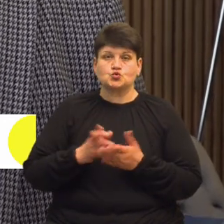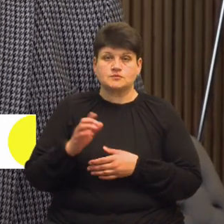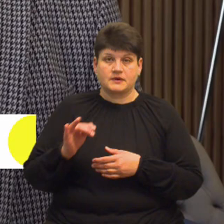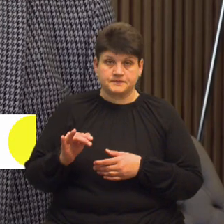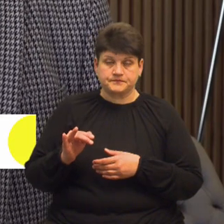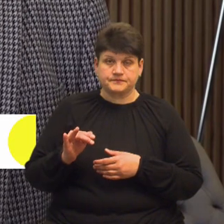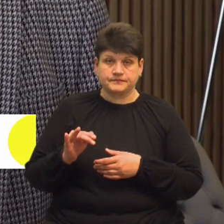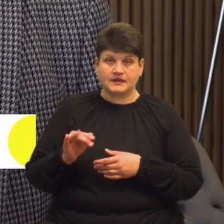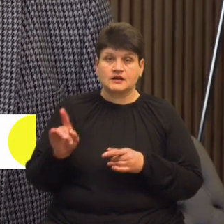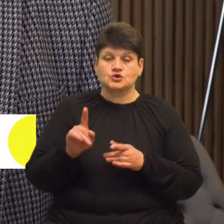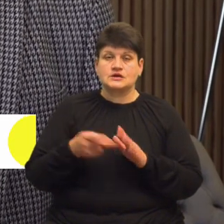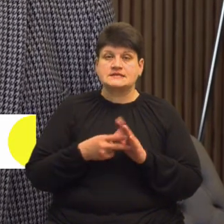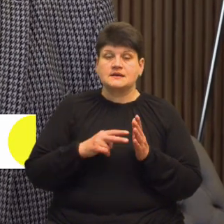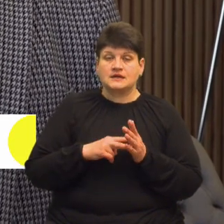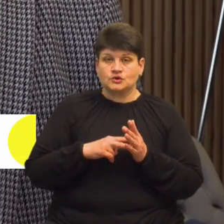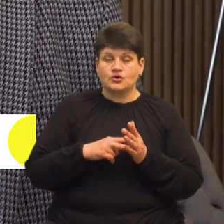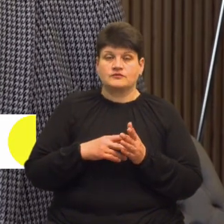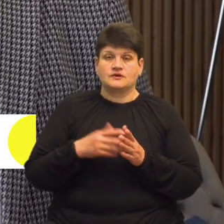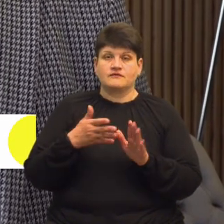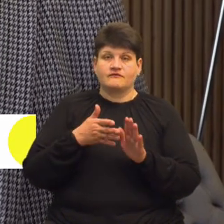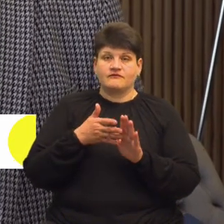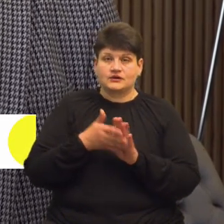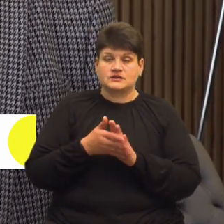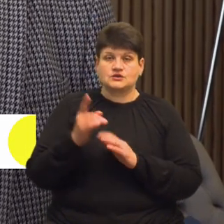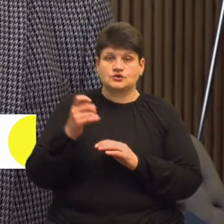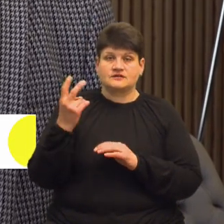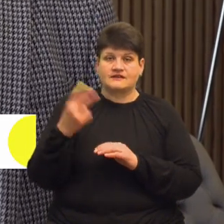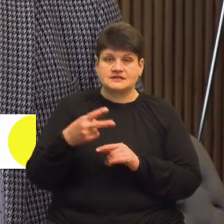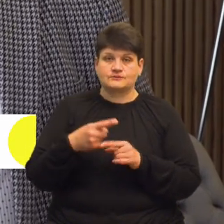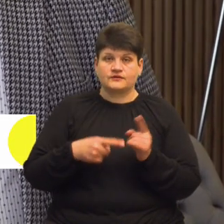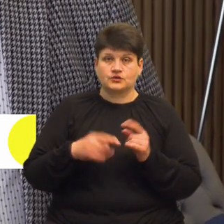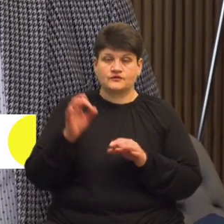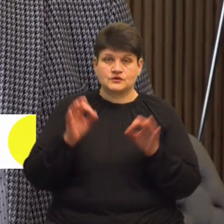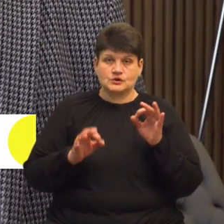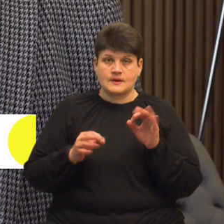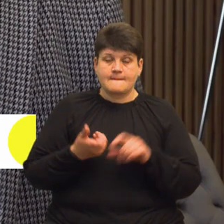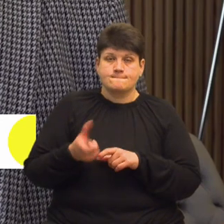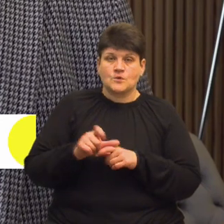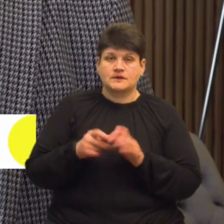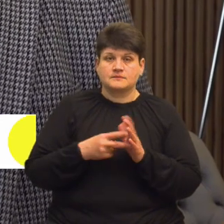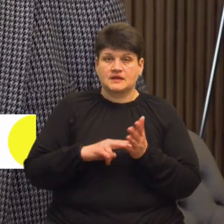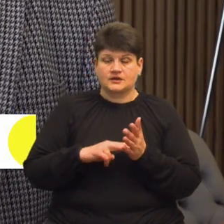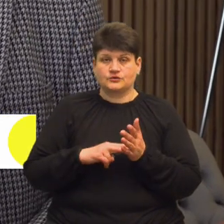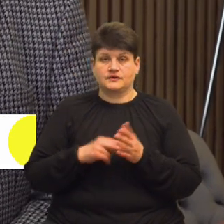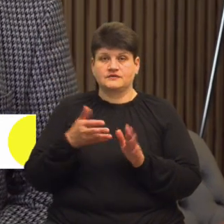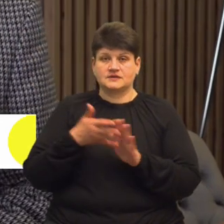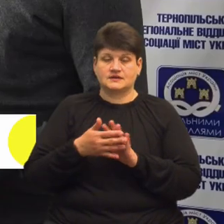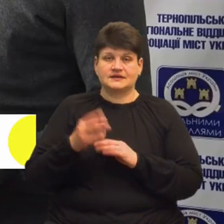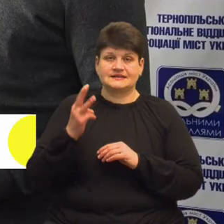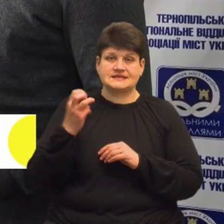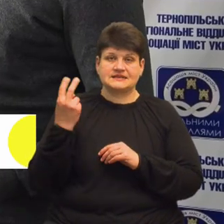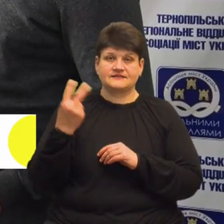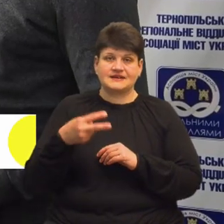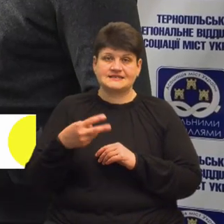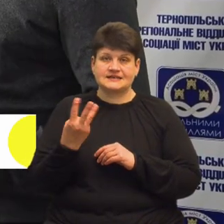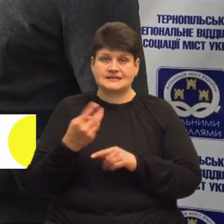На що запланований розпис доходів виконаний на 120,5%. Тобто понад планові надходження склали 323,5 мільйони гривень.